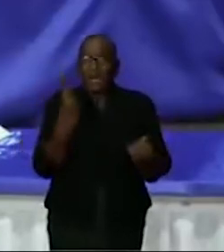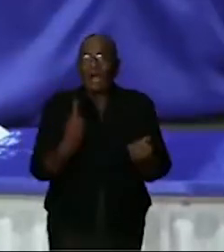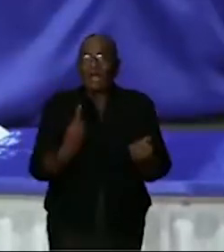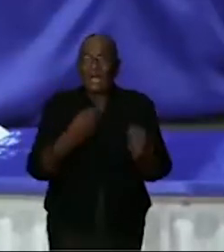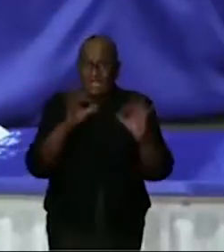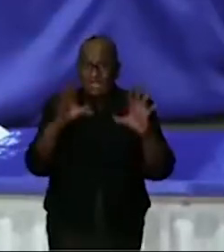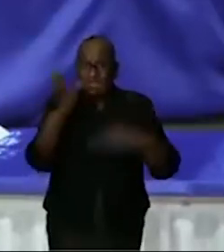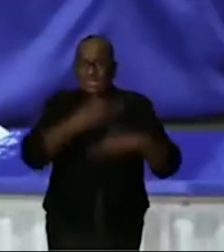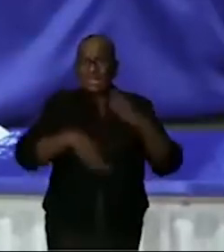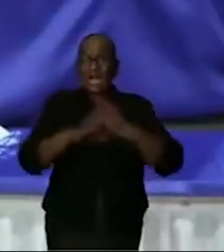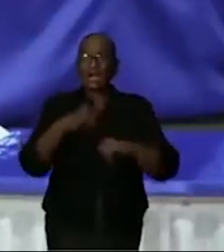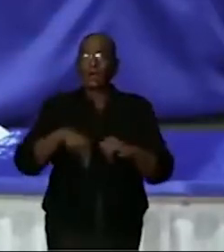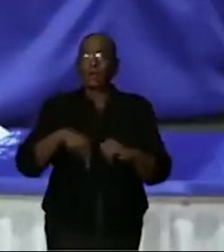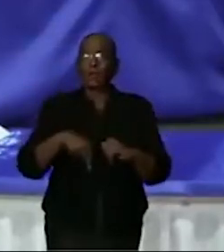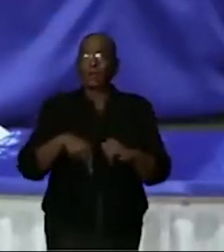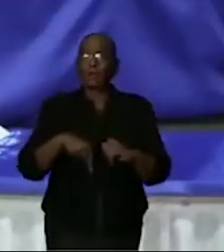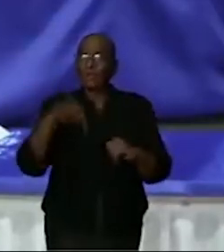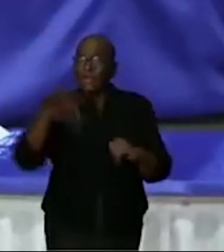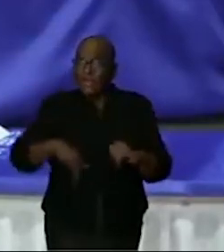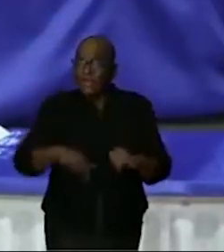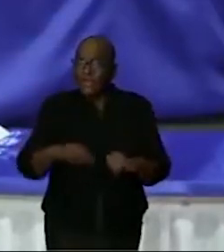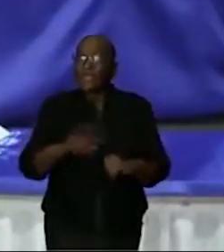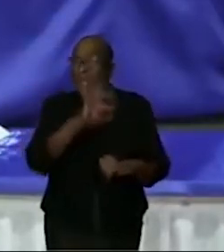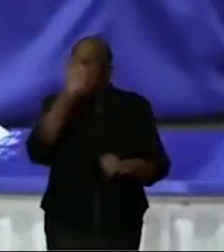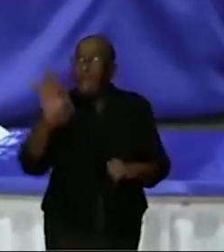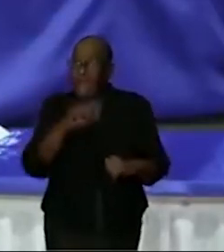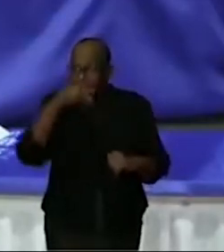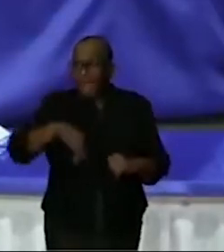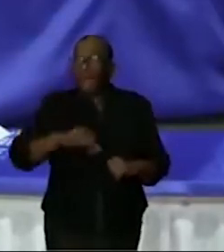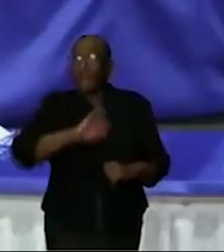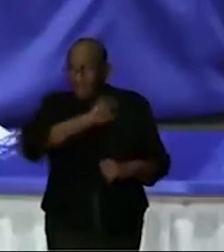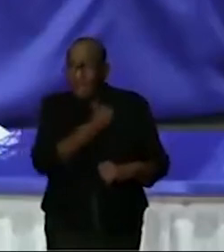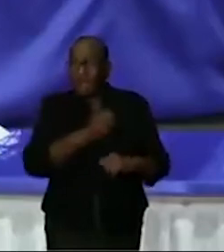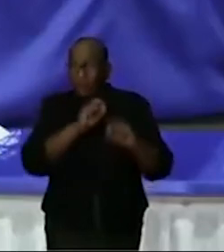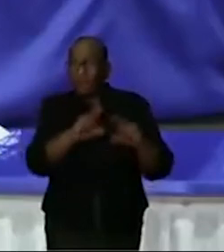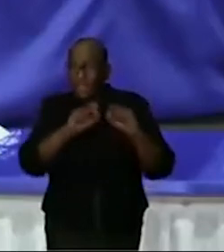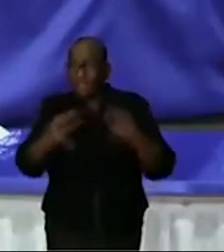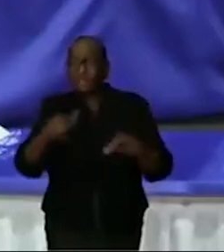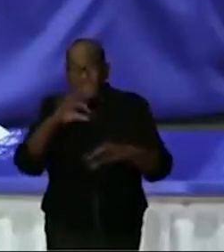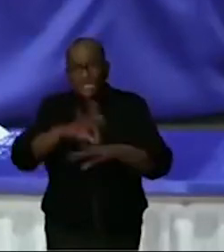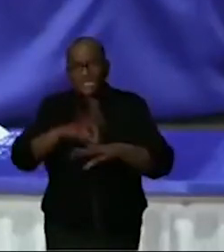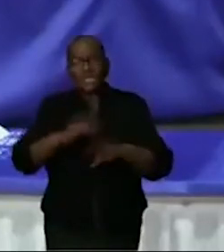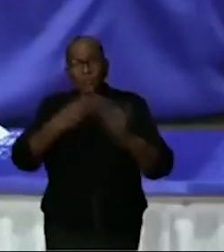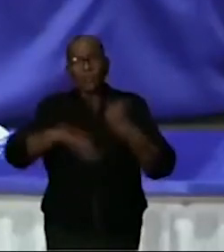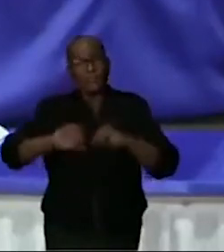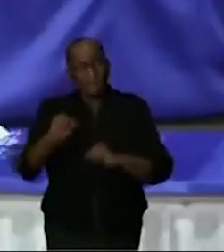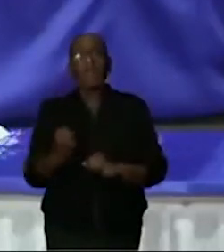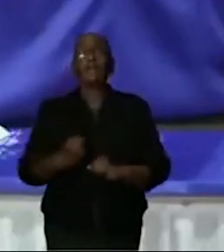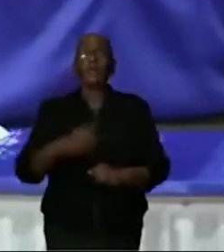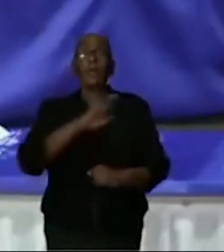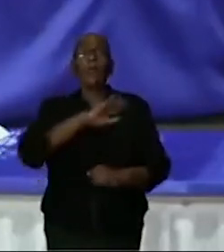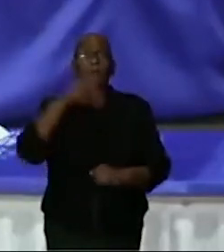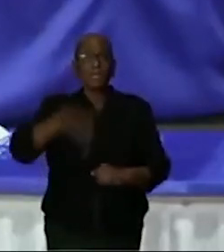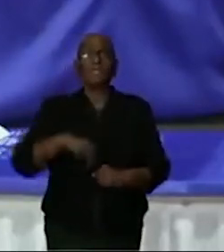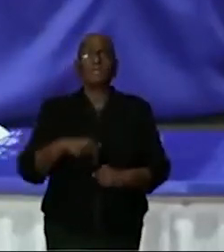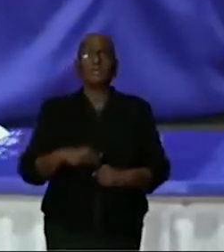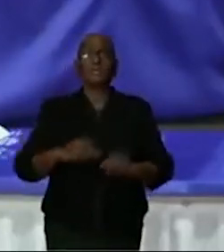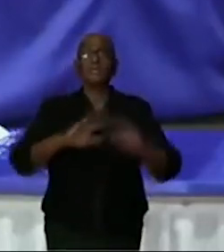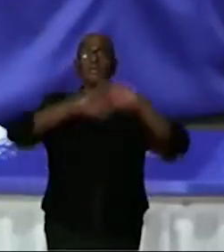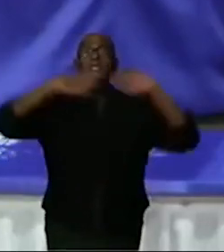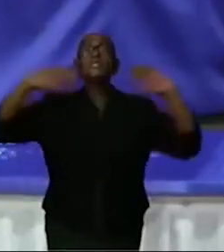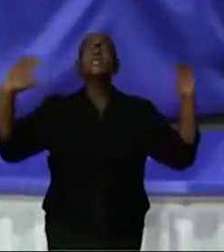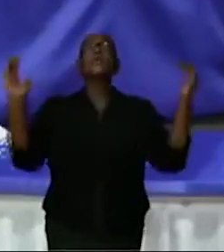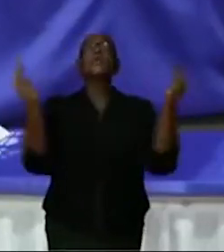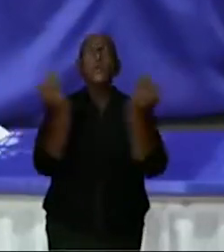Terwijl mensen van overal komen en op straat lopen en van alles en nog wat doen. Het is gewoon de wereld